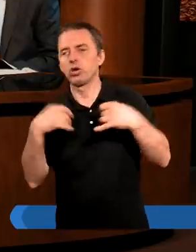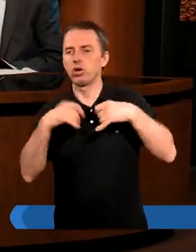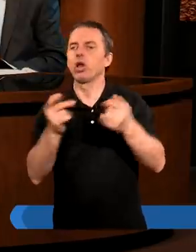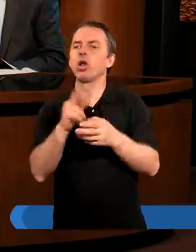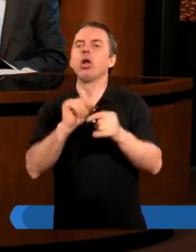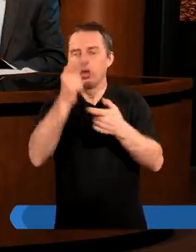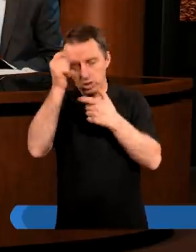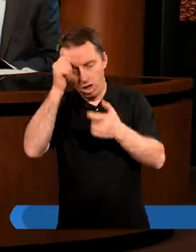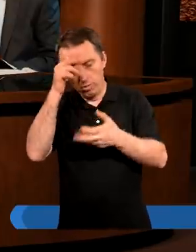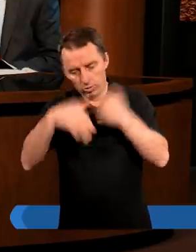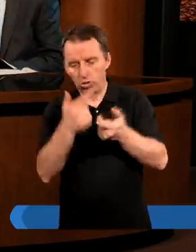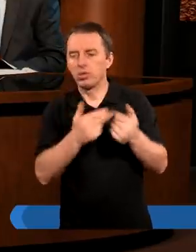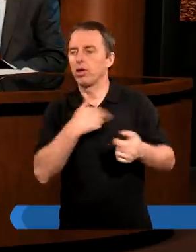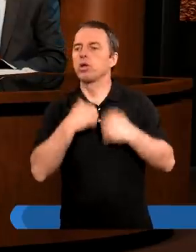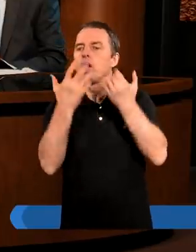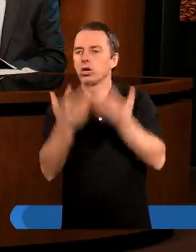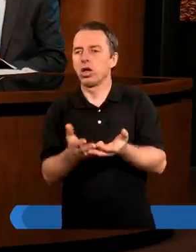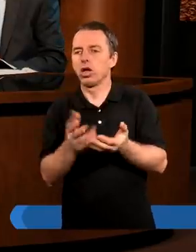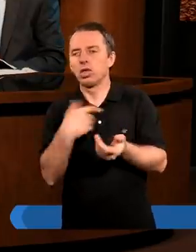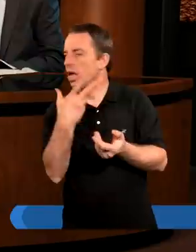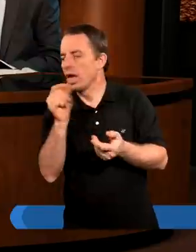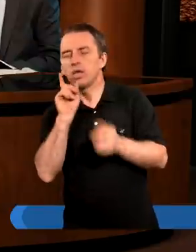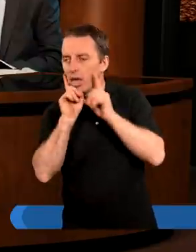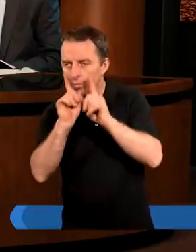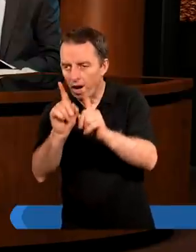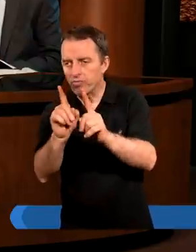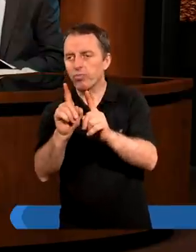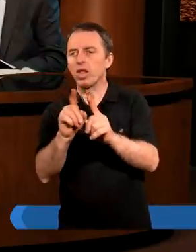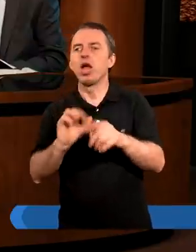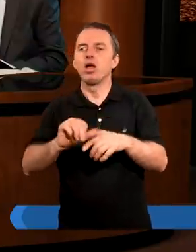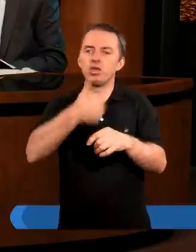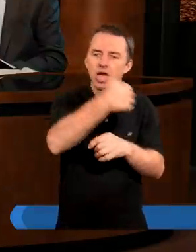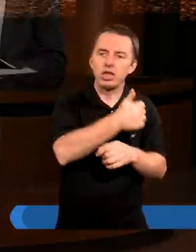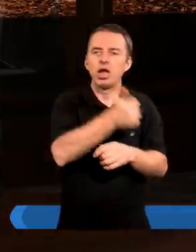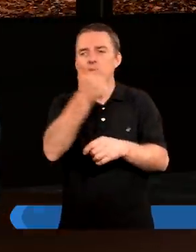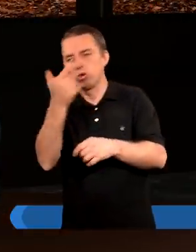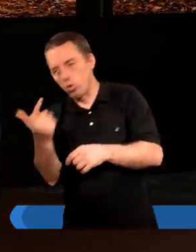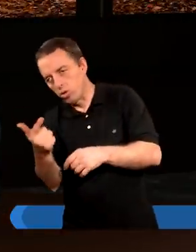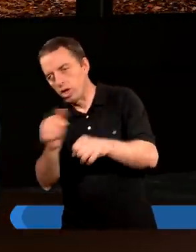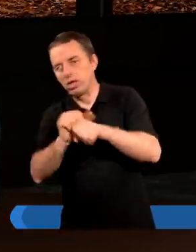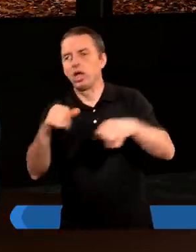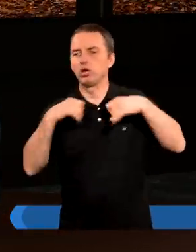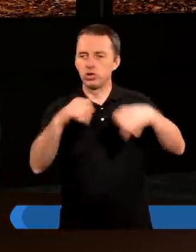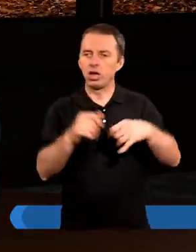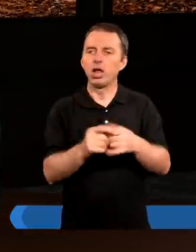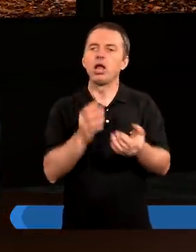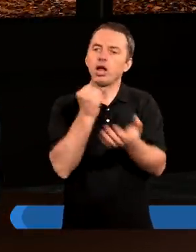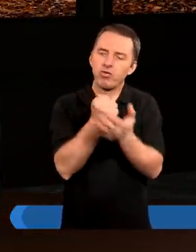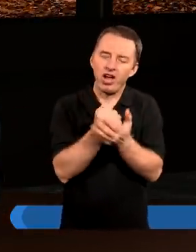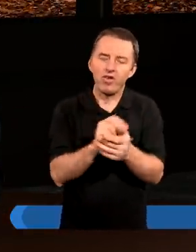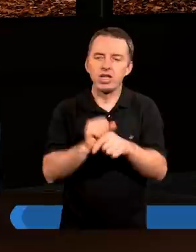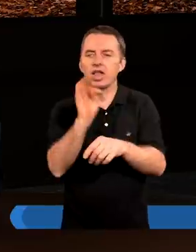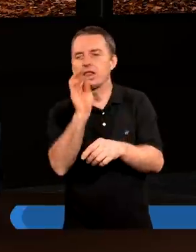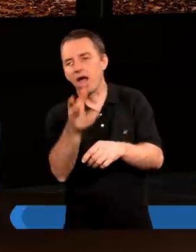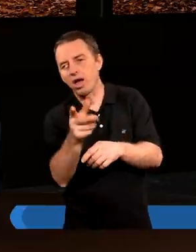robi z nami co tylko chce? Nie, nieprawda. jeden i drugi jest silny, tylko kwestia jest